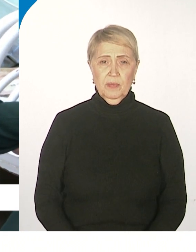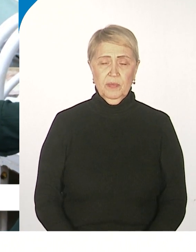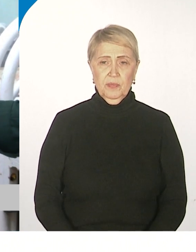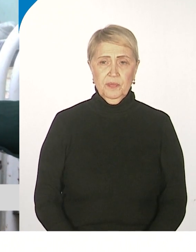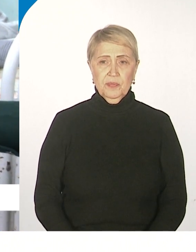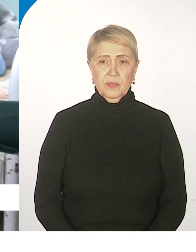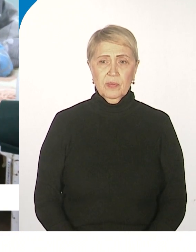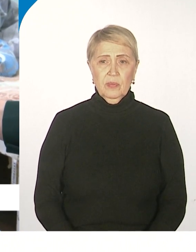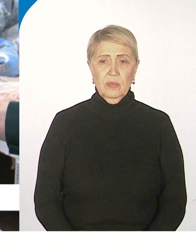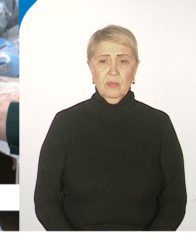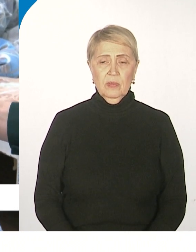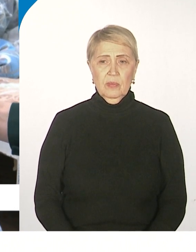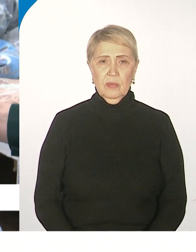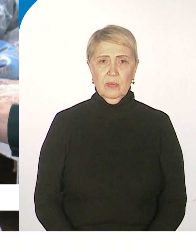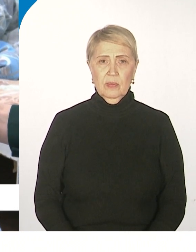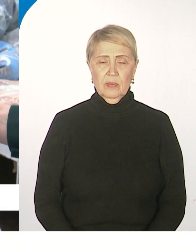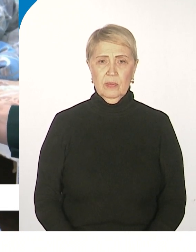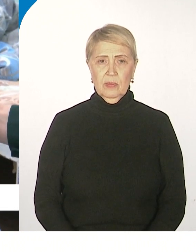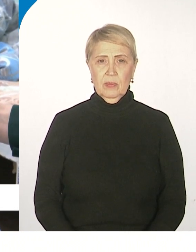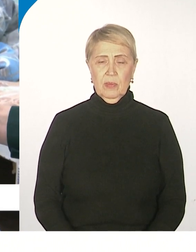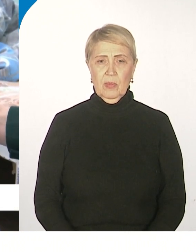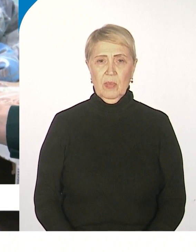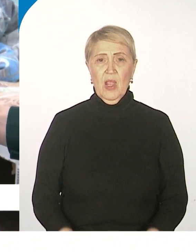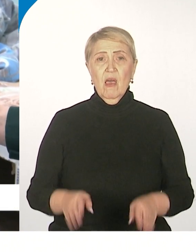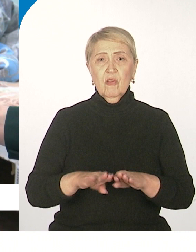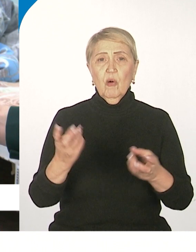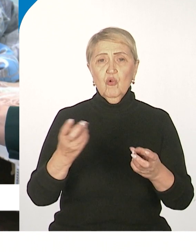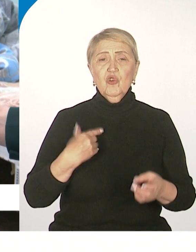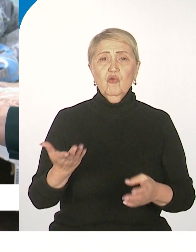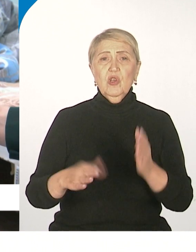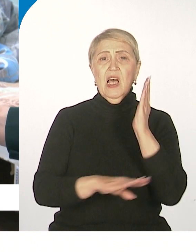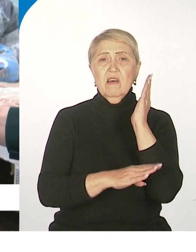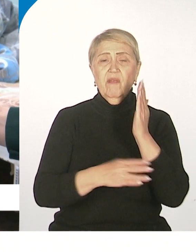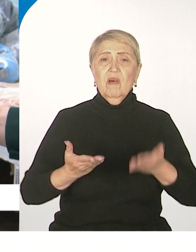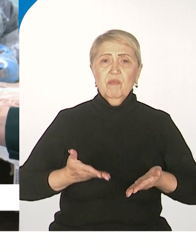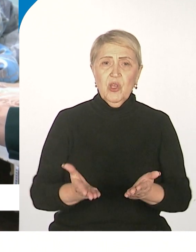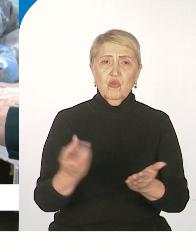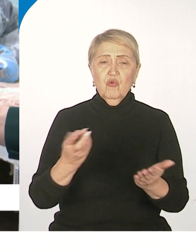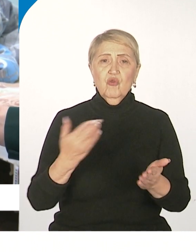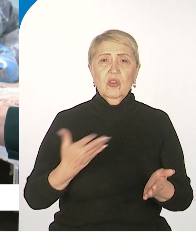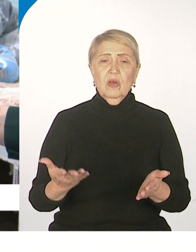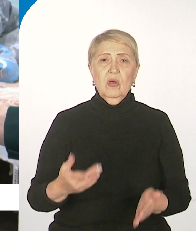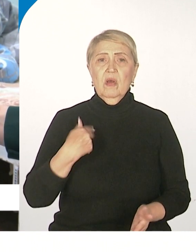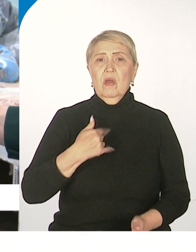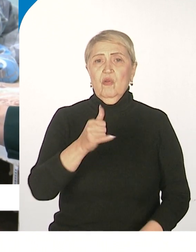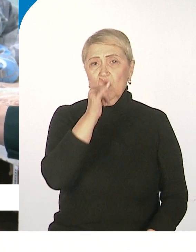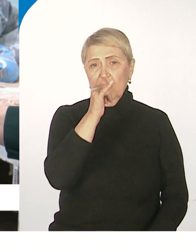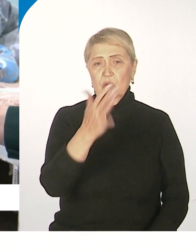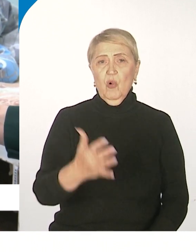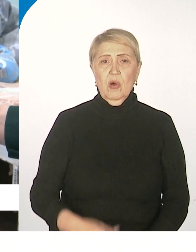Там надо же всё это и дрова, и забить печку, и я бы не смог.